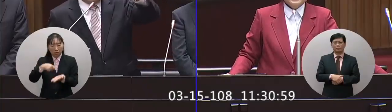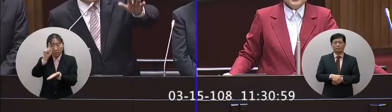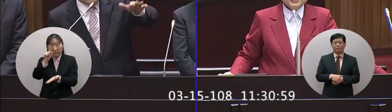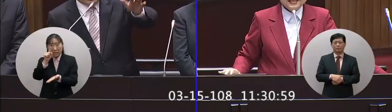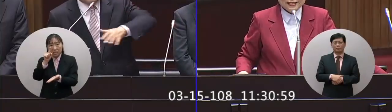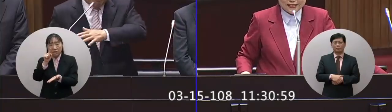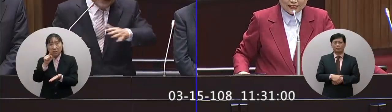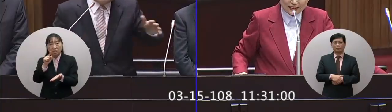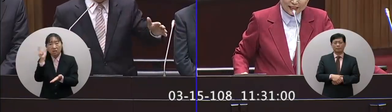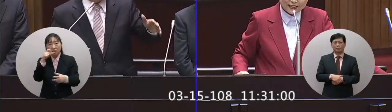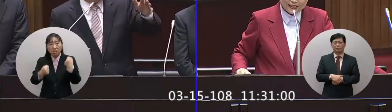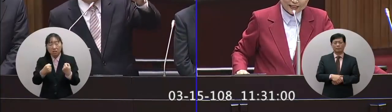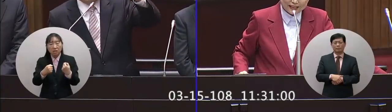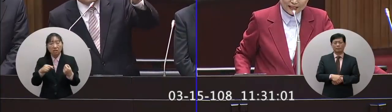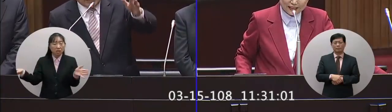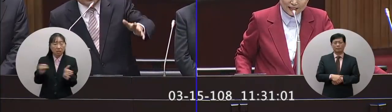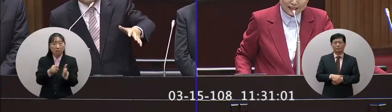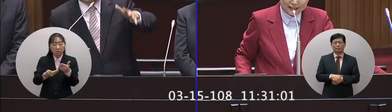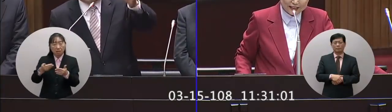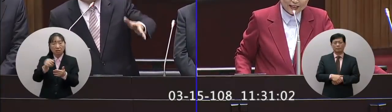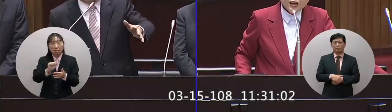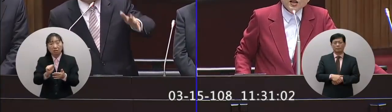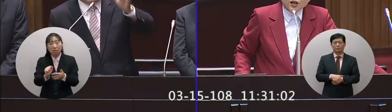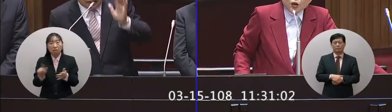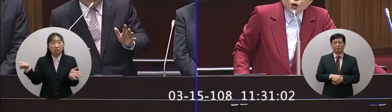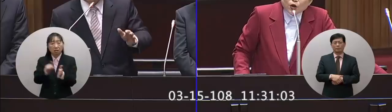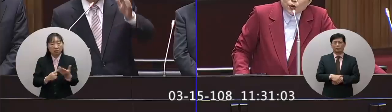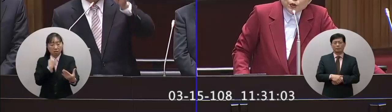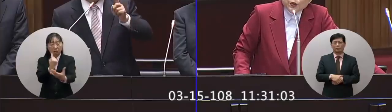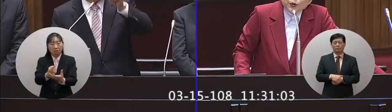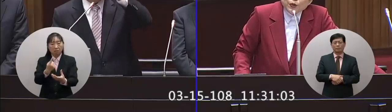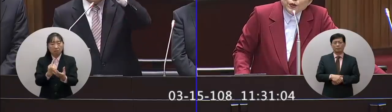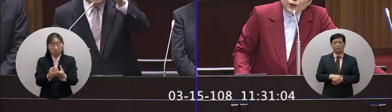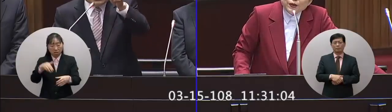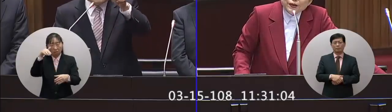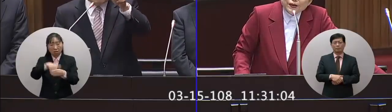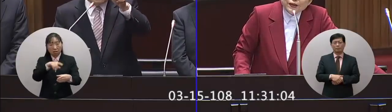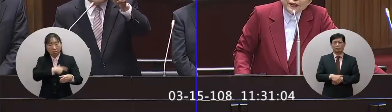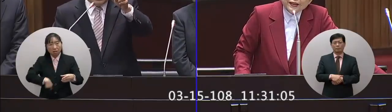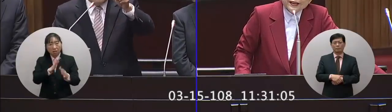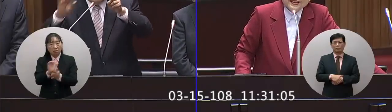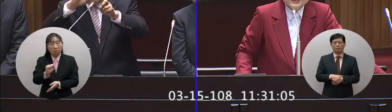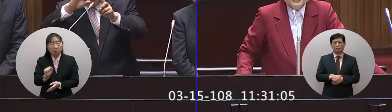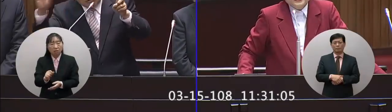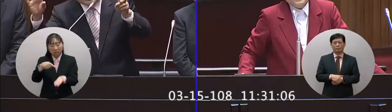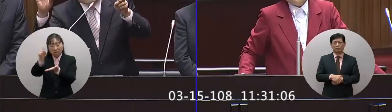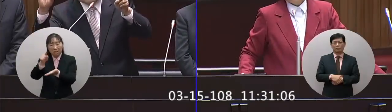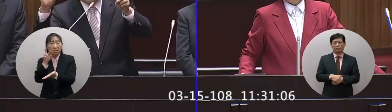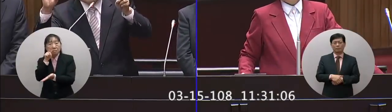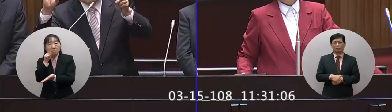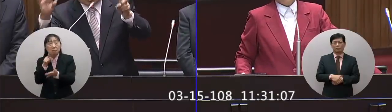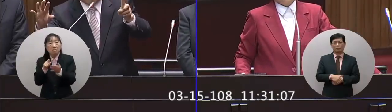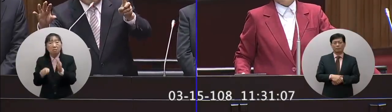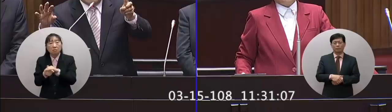不能升圈一輩子都不能參與選舉服務公子等我覺得一次犯罪終